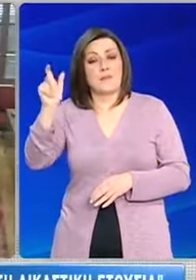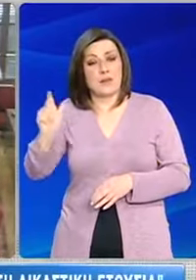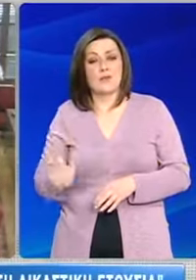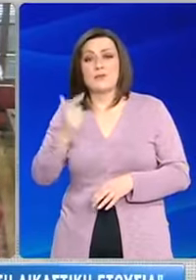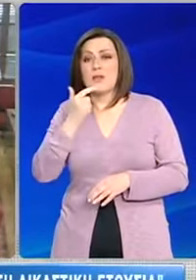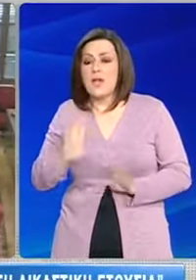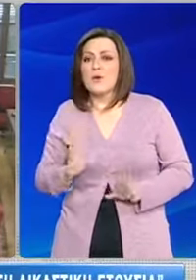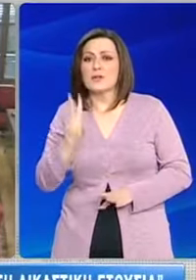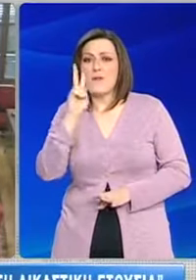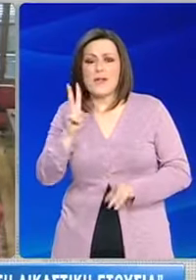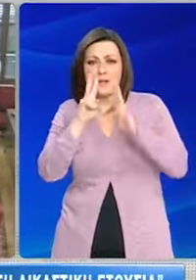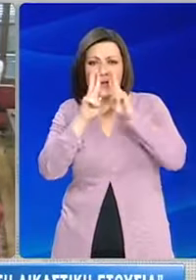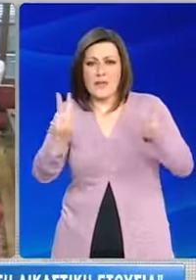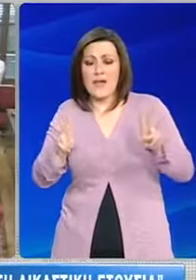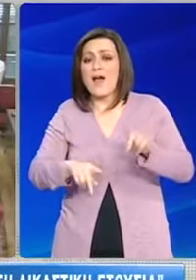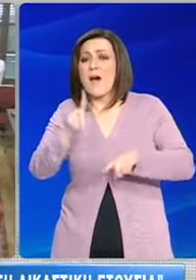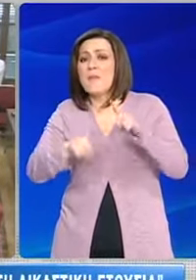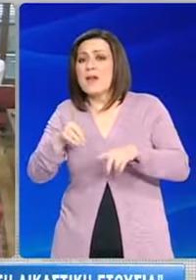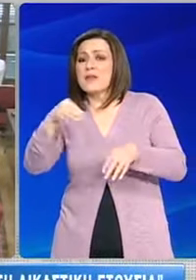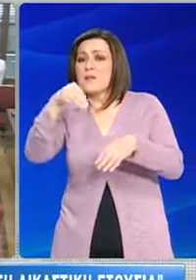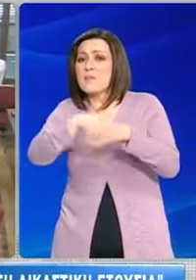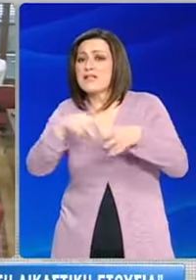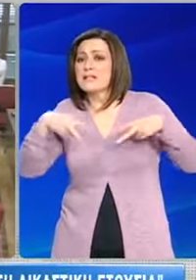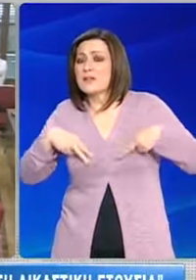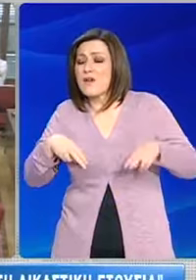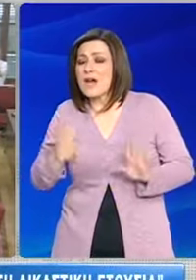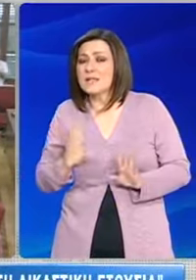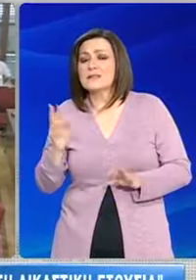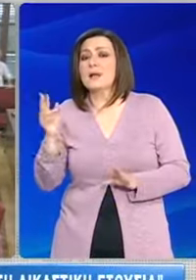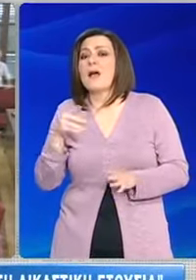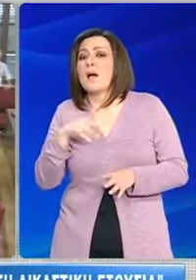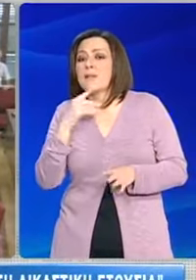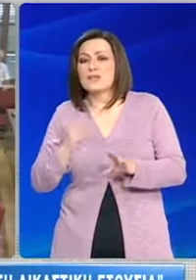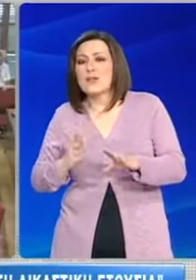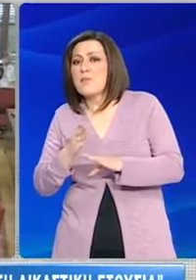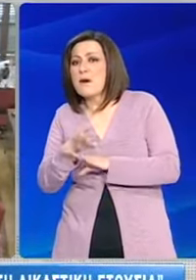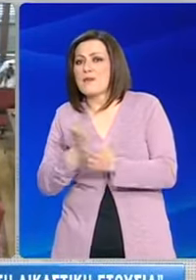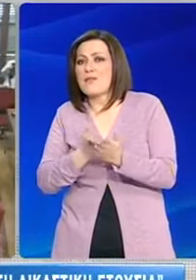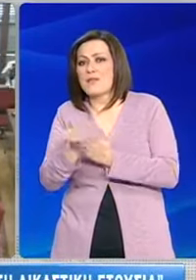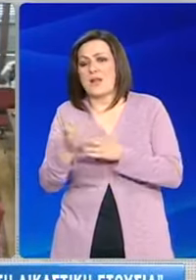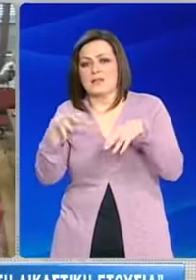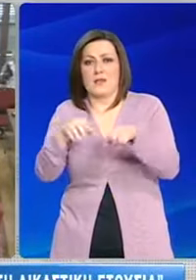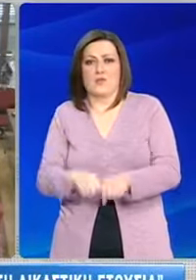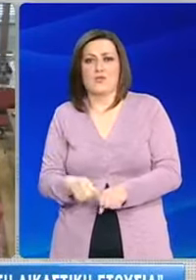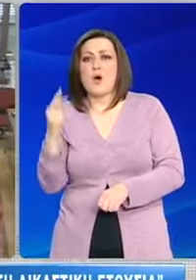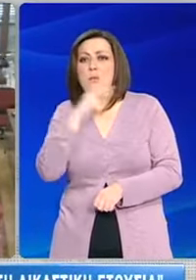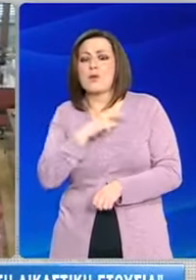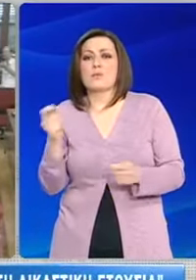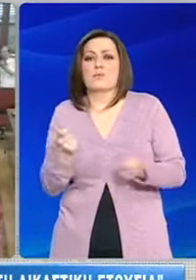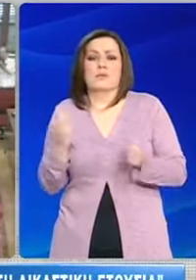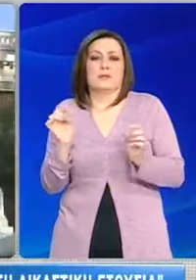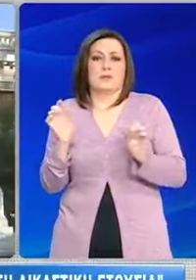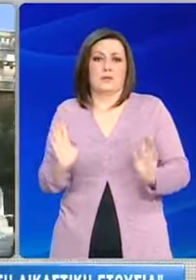ξεκάθαρο ότι κάποιοι από την κυβέρνηση με την ανοχή του Πρωθυπουργού παρενέβησαν στη δικαστική εξουσία. Τέλος,